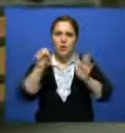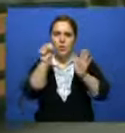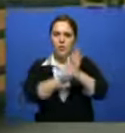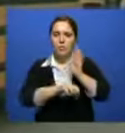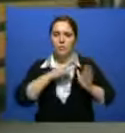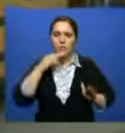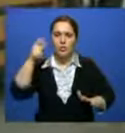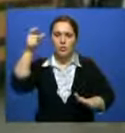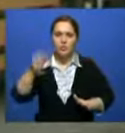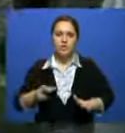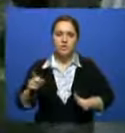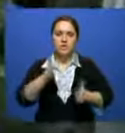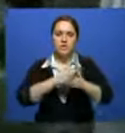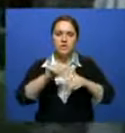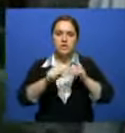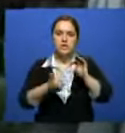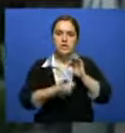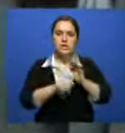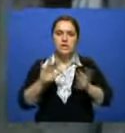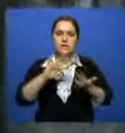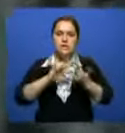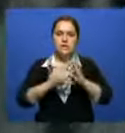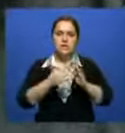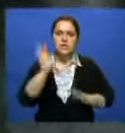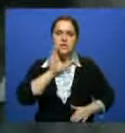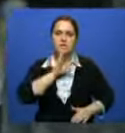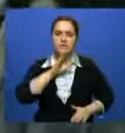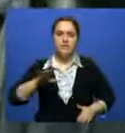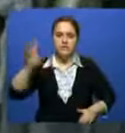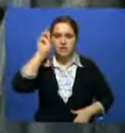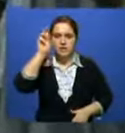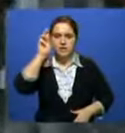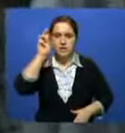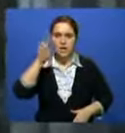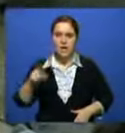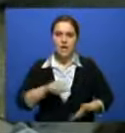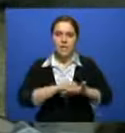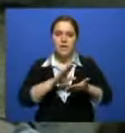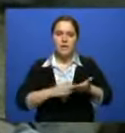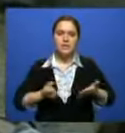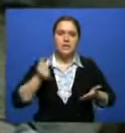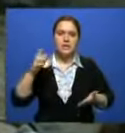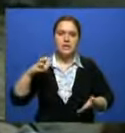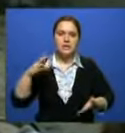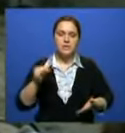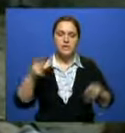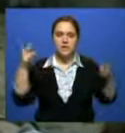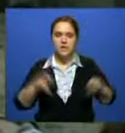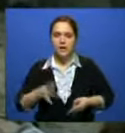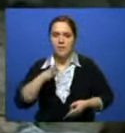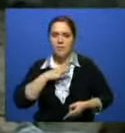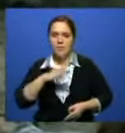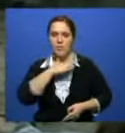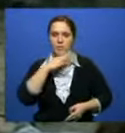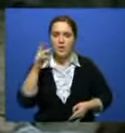десятками людей и практически уничтожили 16 населенных пунктов на северо-востоке страны. По данным некоторых СМИ, жертвами